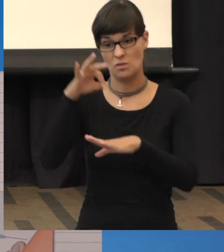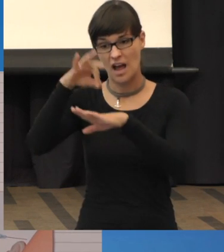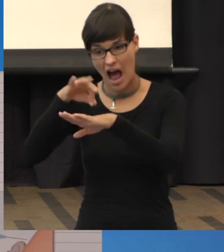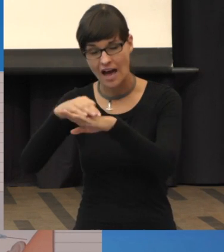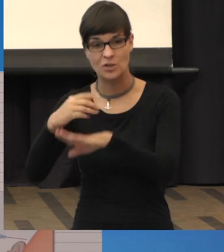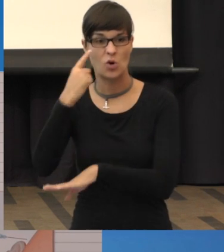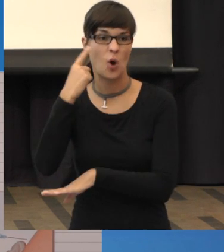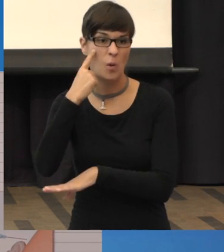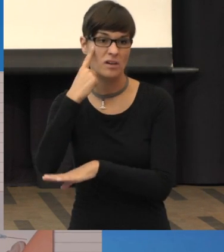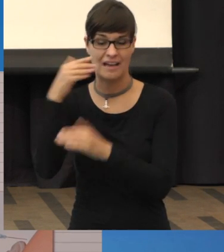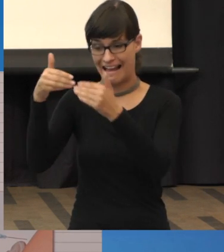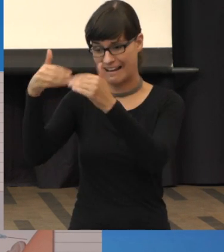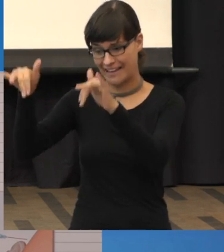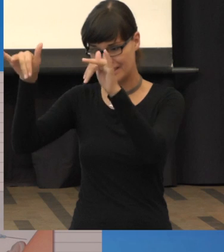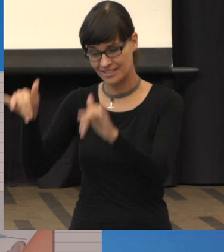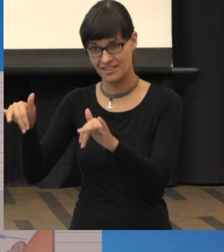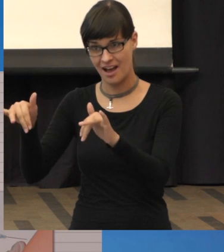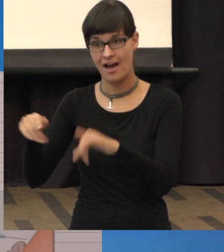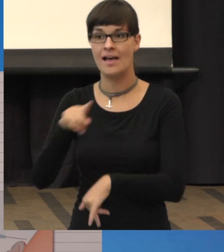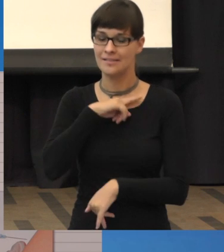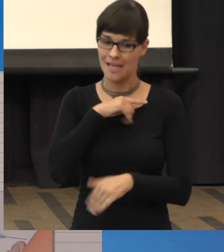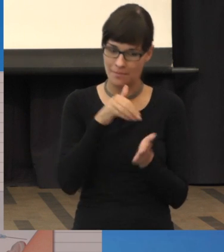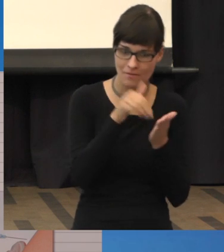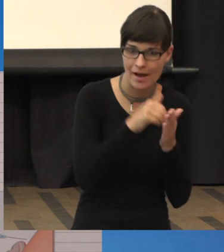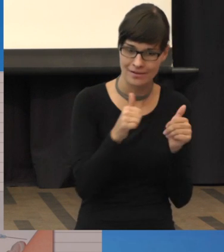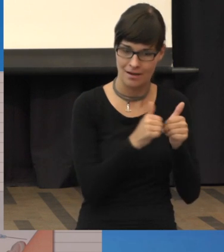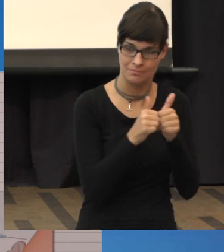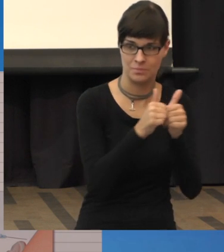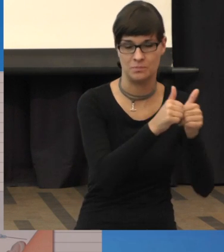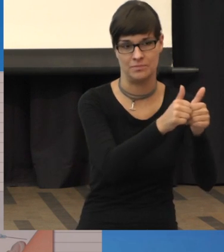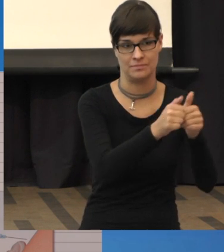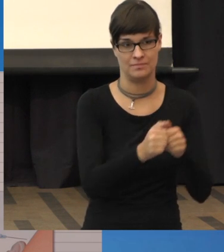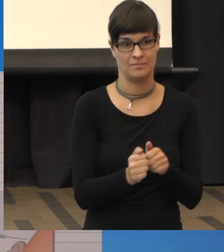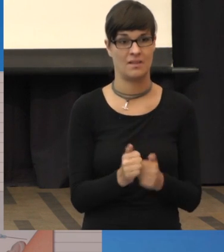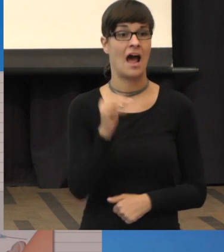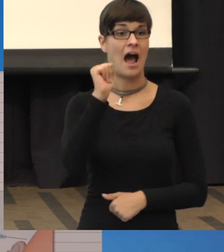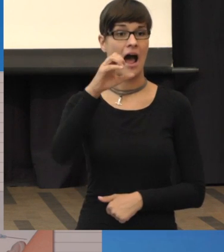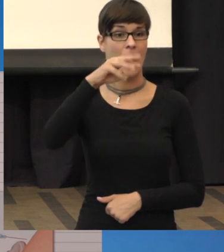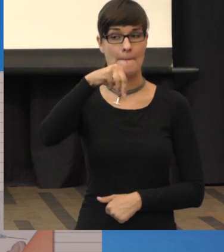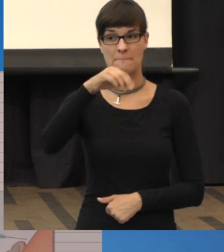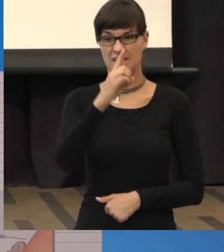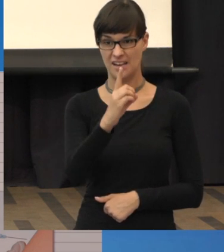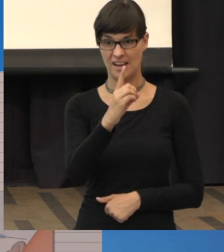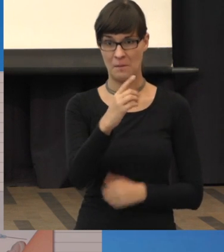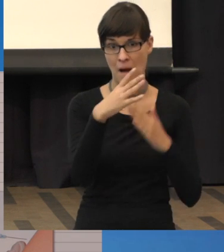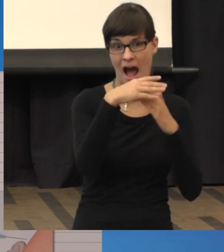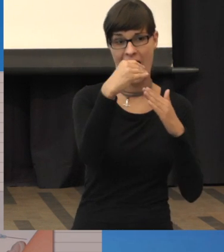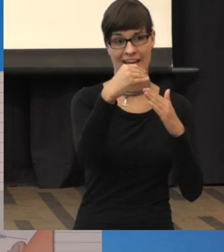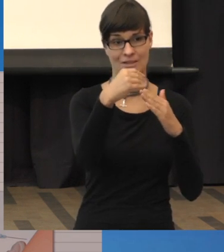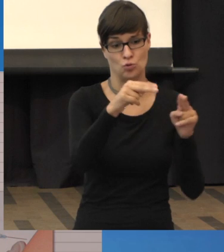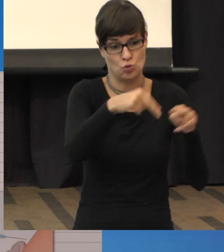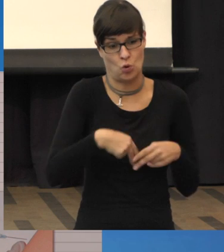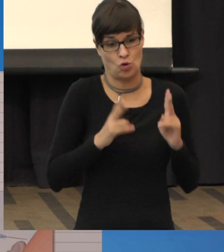aufhören. Die MD oder die Altersbedingung der Makulintegration ist ja nicht heilbar. Der Prozess kann meiner Meinung nach oder